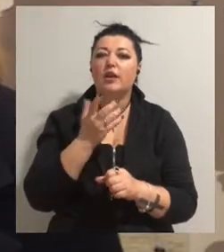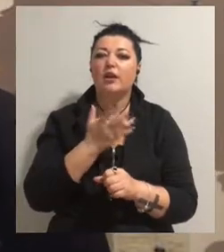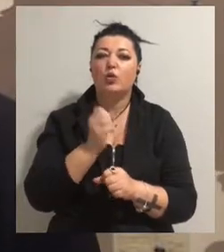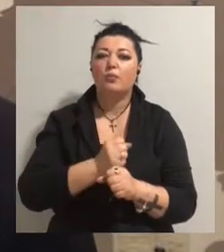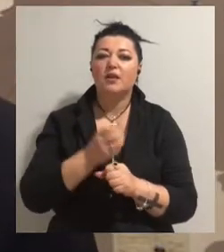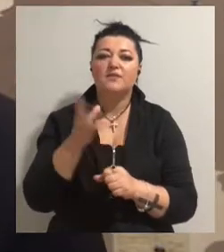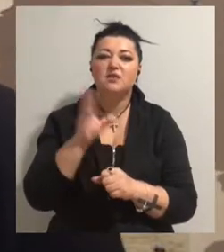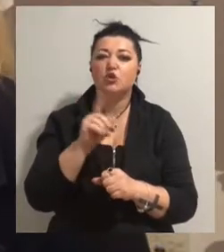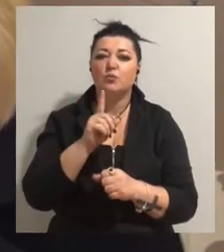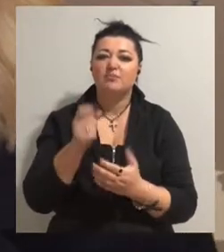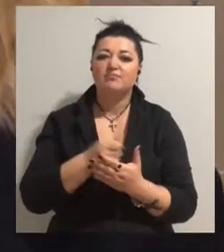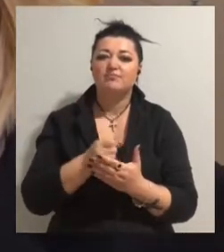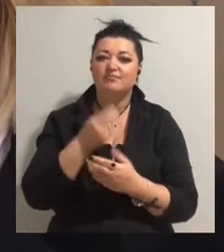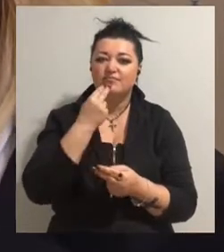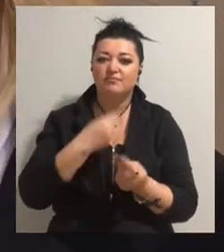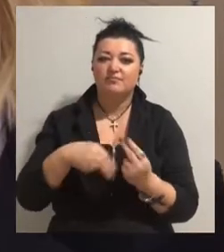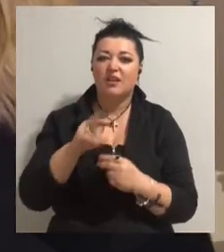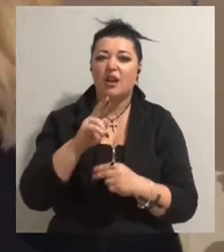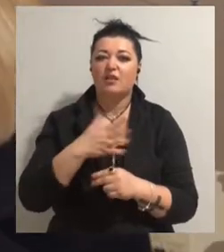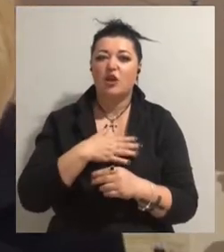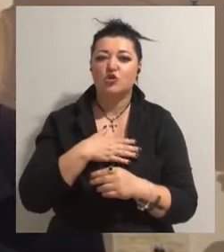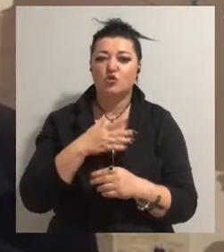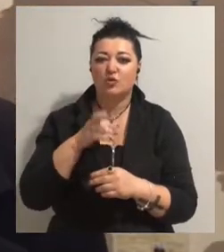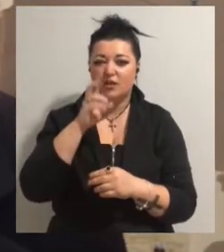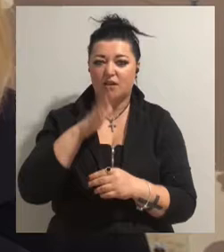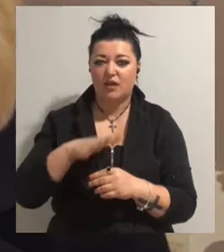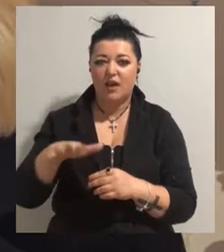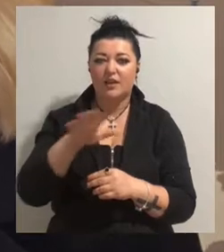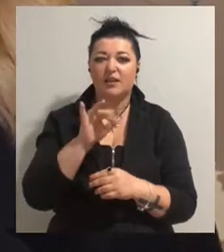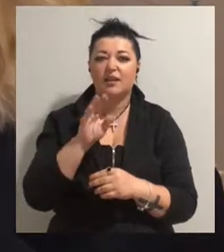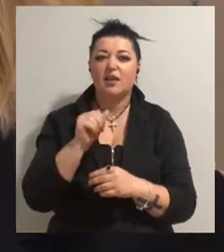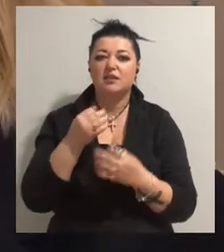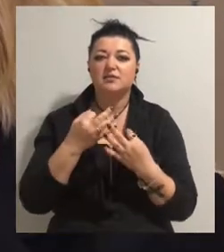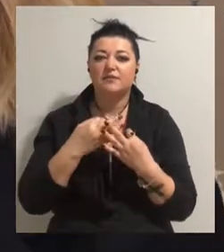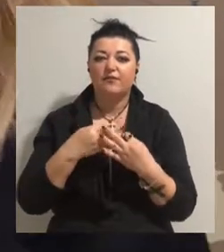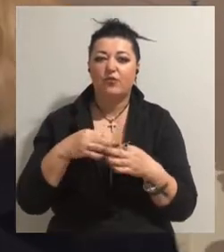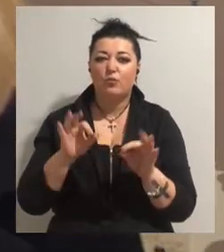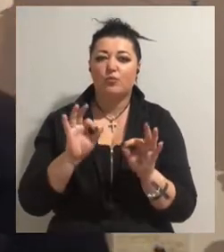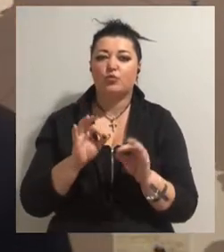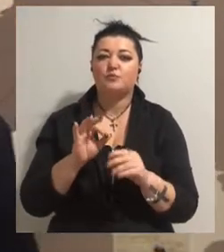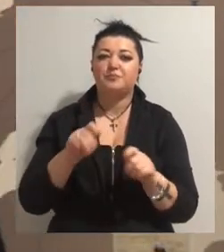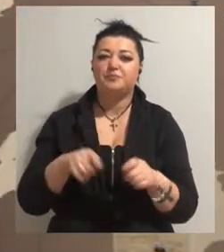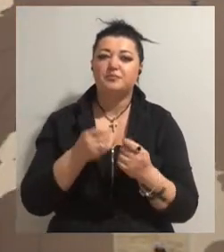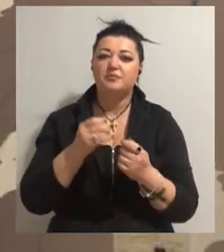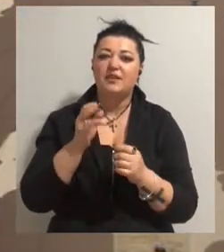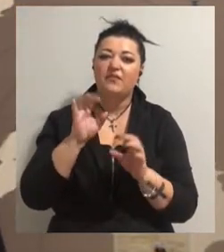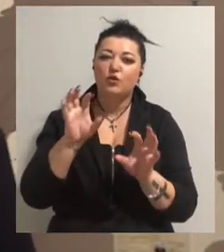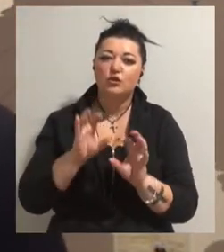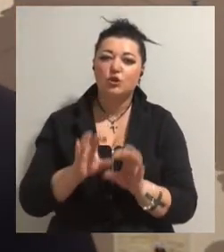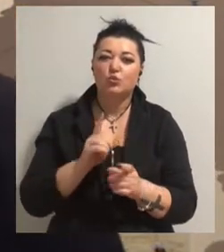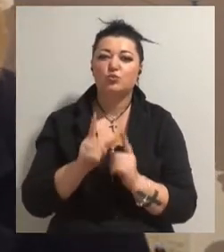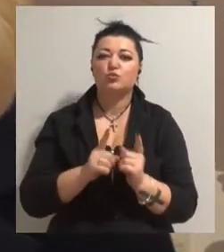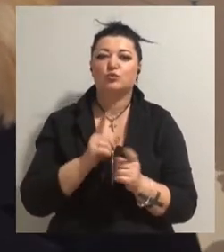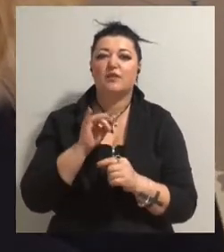долю в нашій країні та свободу таких, як Пили Порлик, що заснував першу конституцію, Іван Мазепа. Та я